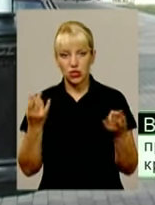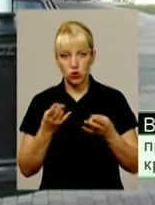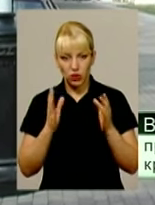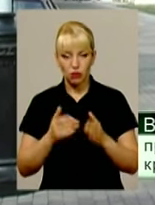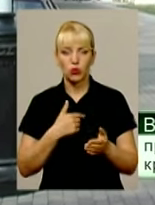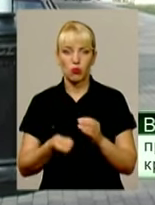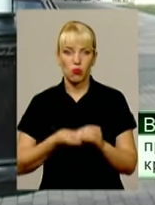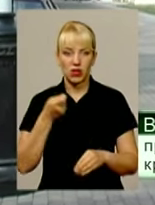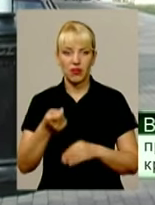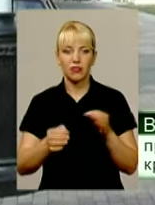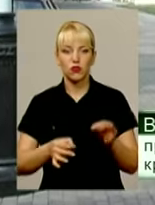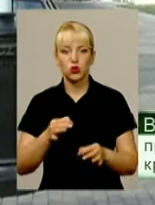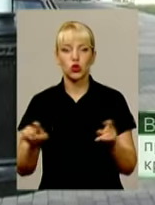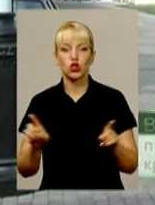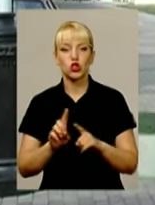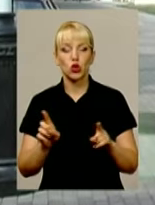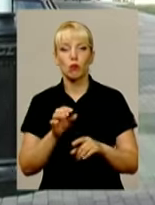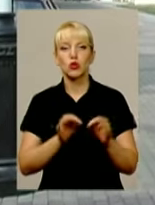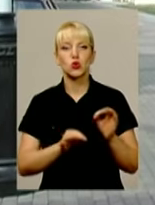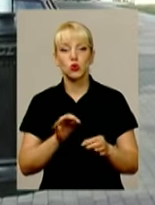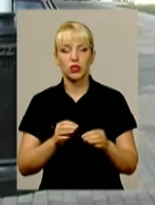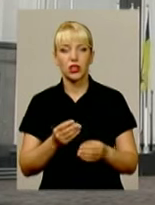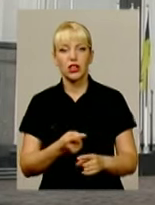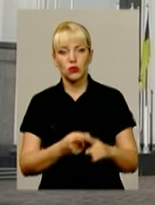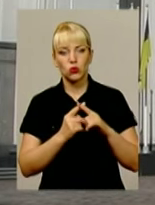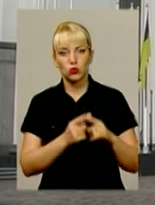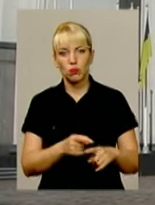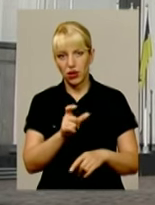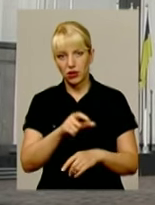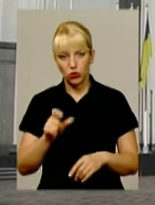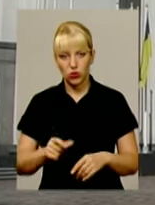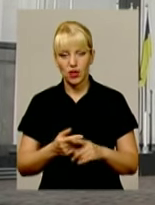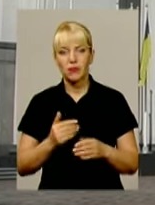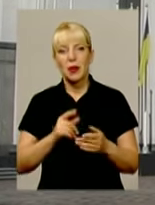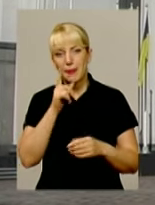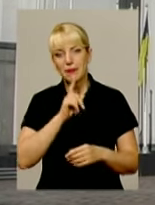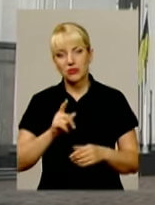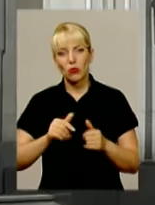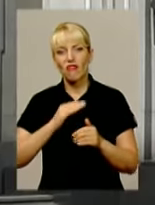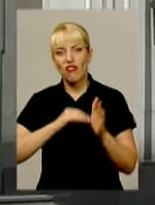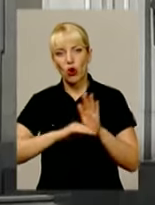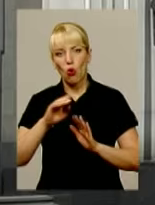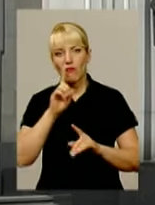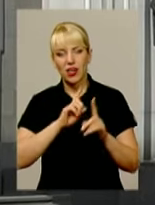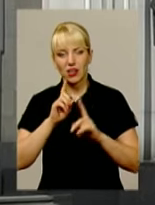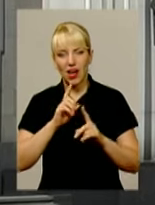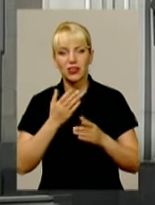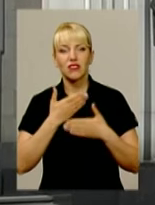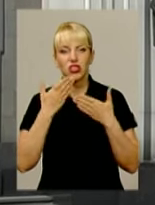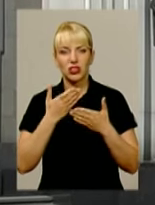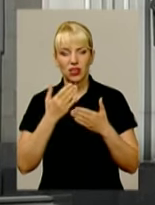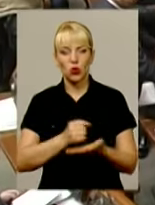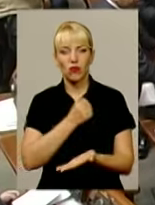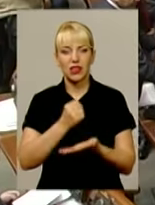щоб суди все-таки йшли навстрічу людям. Місяць тому Верховна Рада у третьому читанні під тиском громадськості